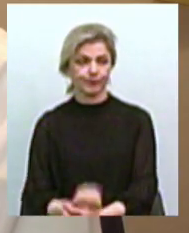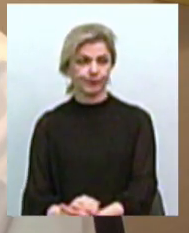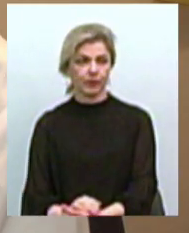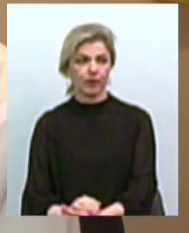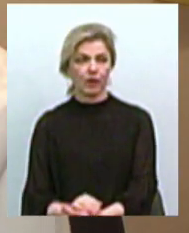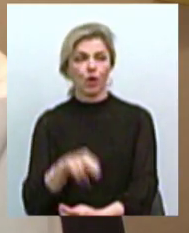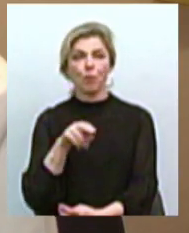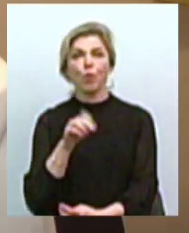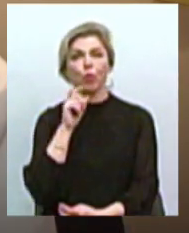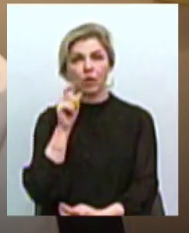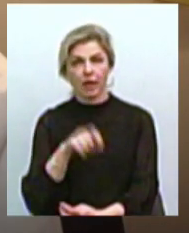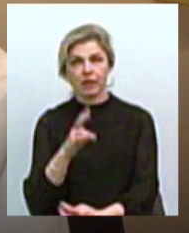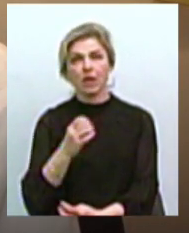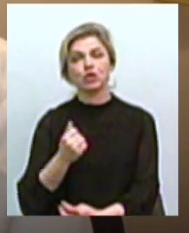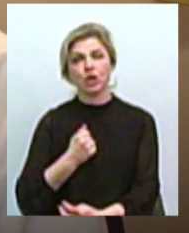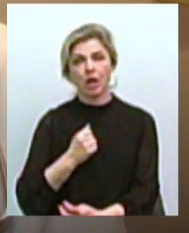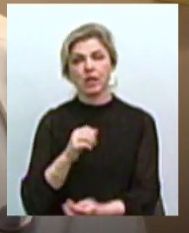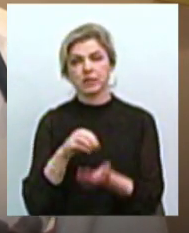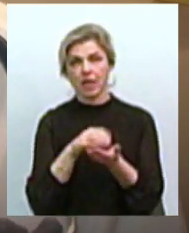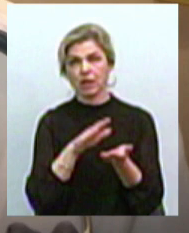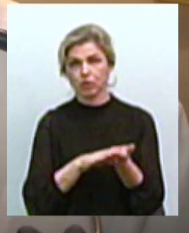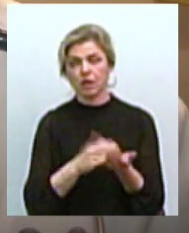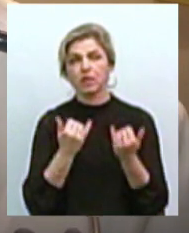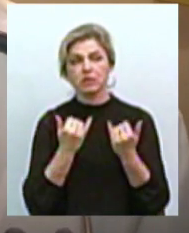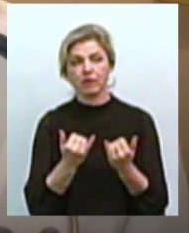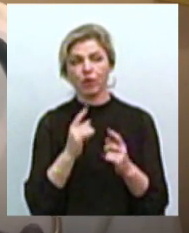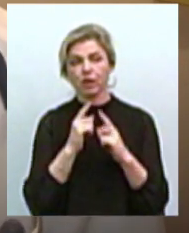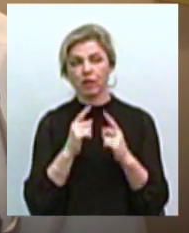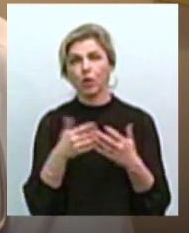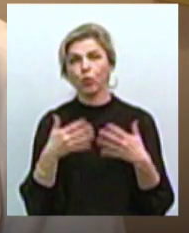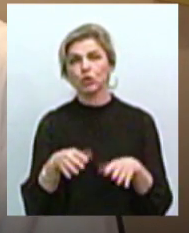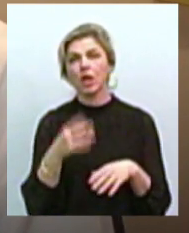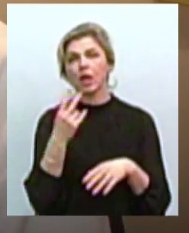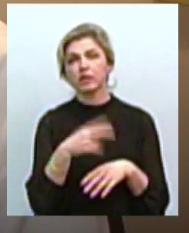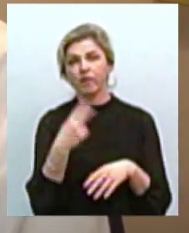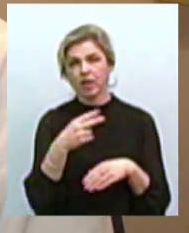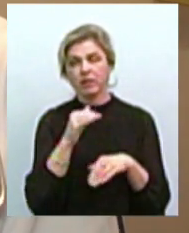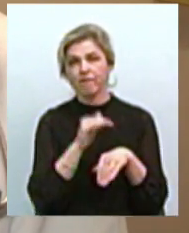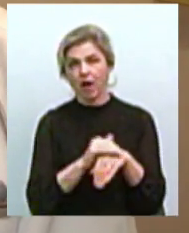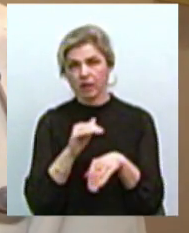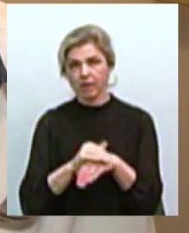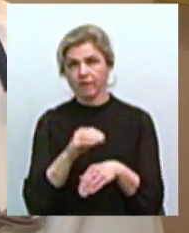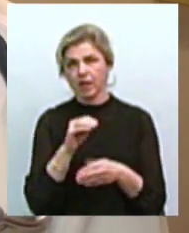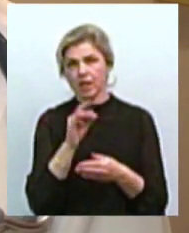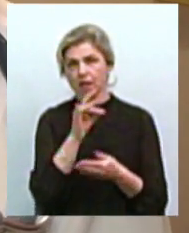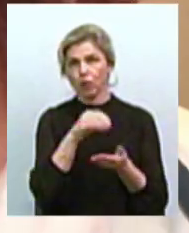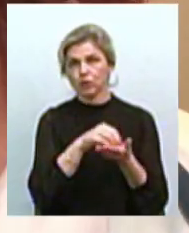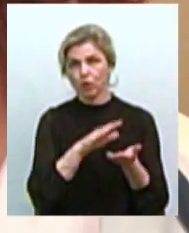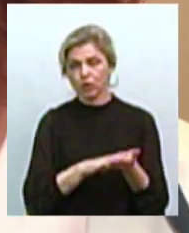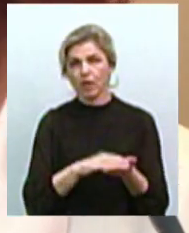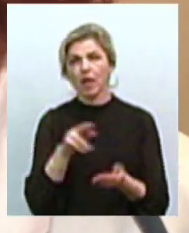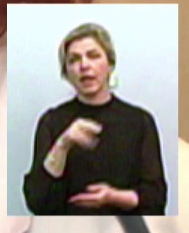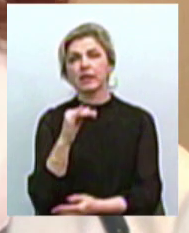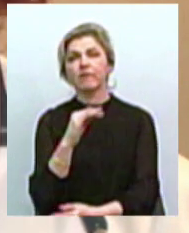Україні, на жаль, зареєстровано сьогодні на ранок, вже по Україні 20 випадків зареєстровано на дифтерію. На